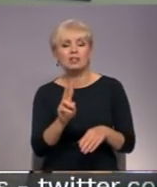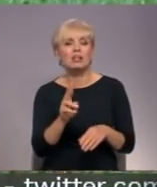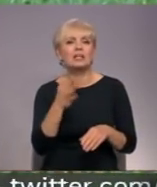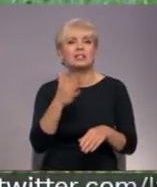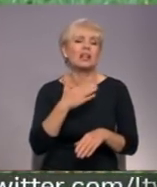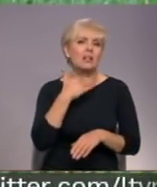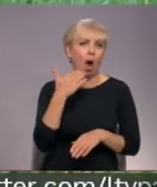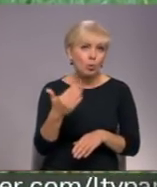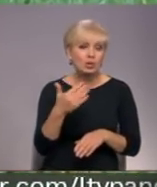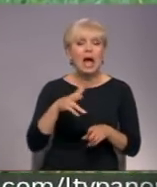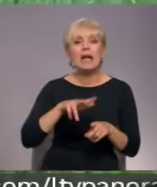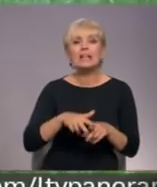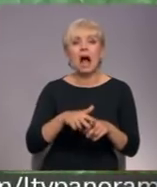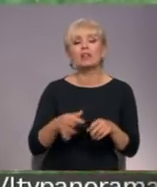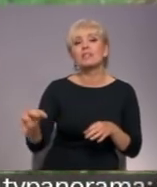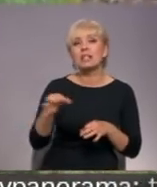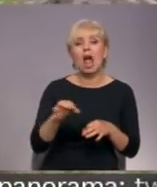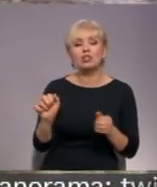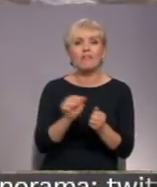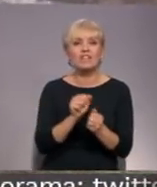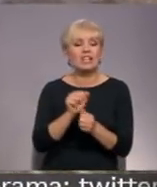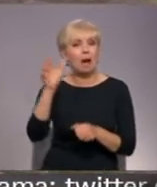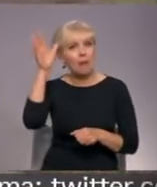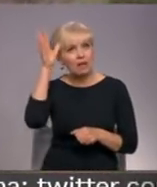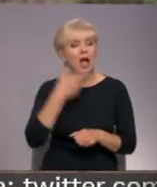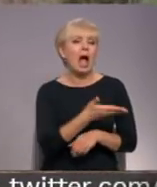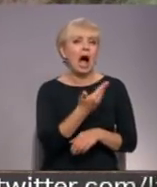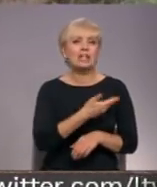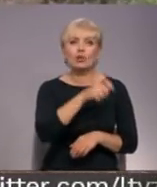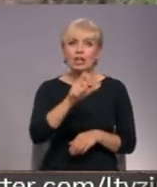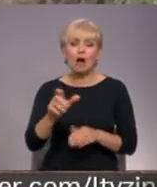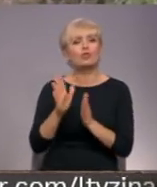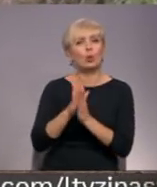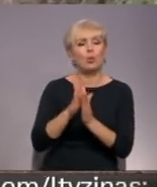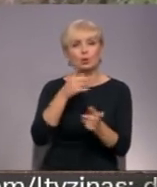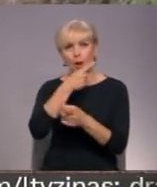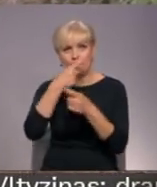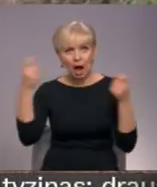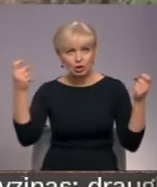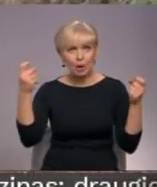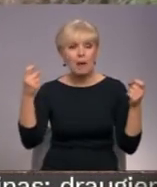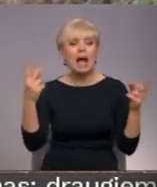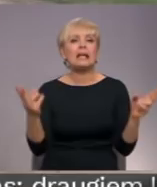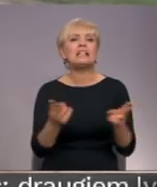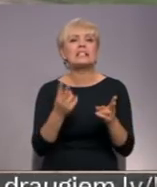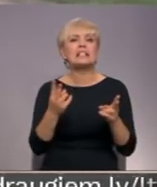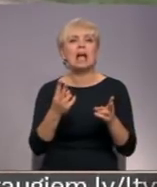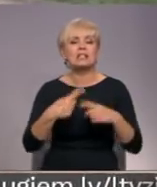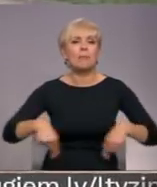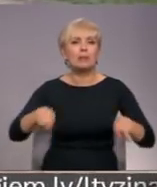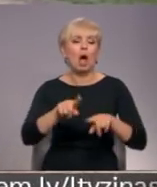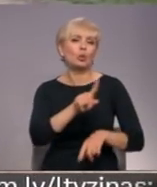lielā daudzamā. Jāgavas reģionālā vidas pārvalde aicina iedzīvotājus ziņot par izdedzinātajām platībām, kā arī